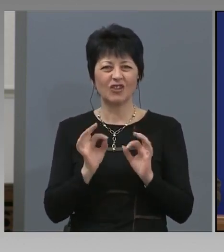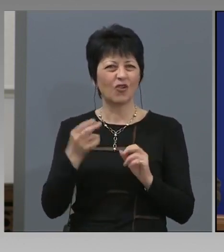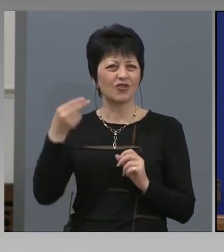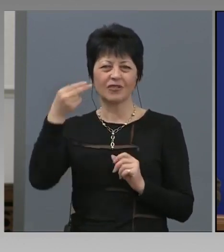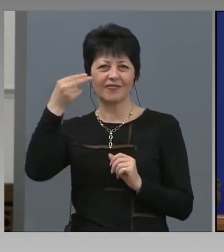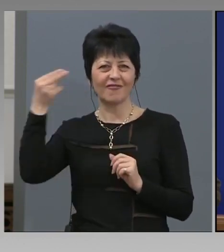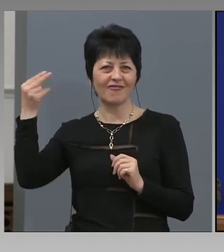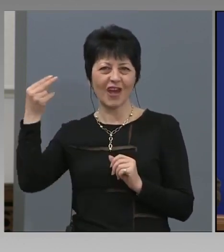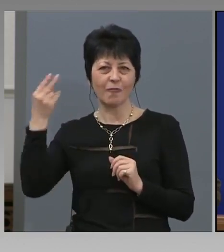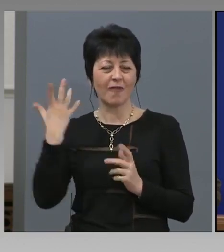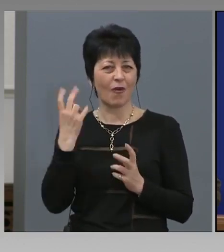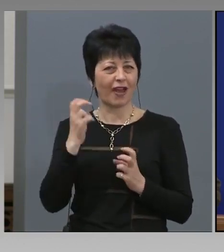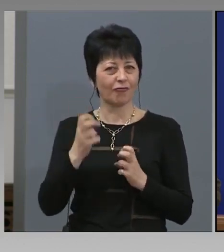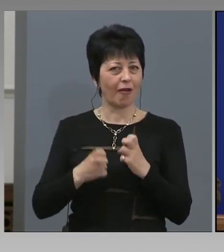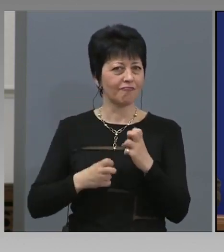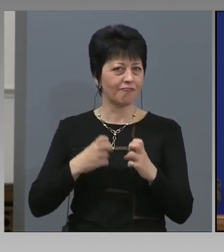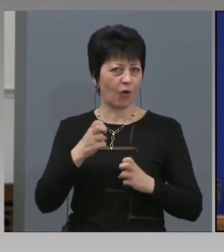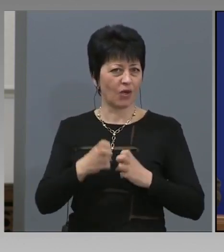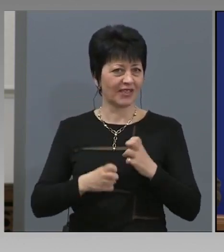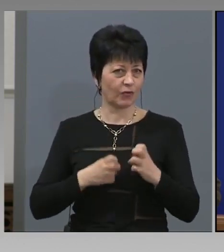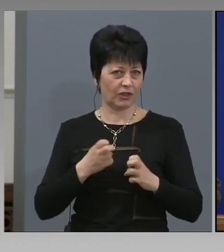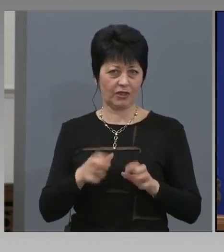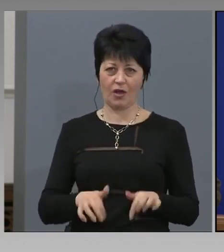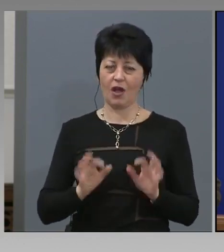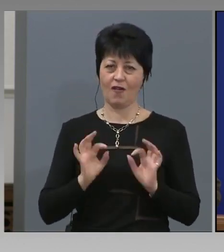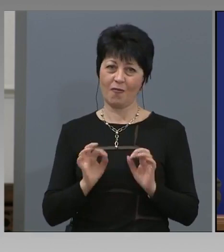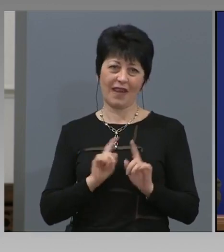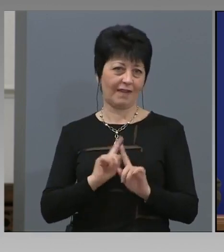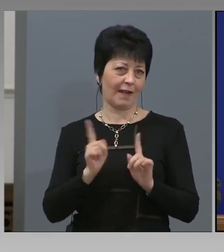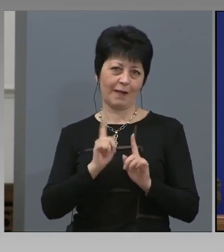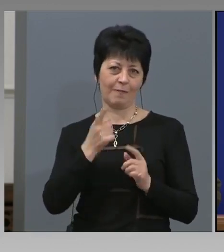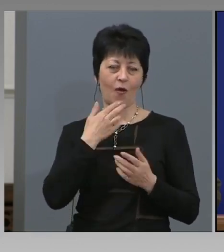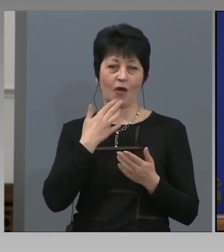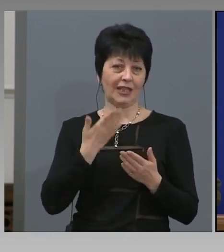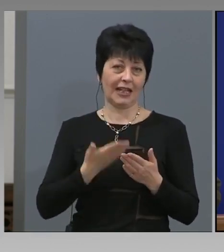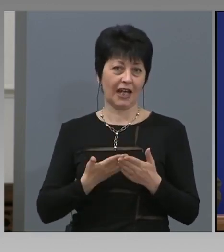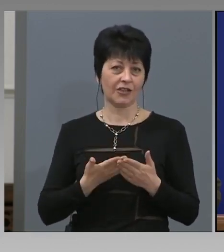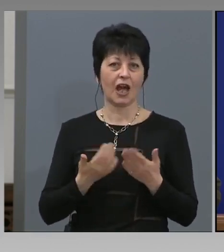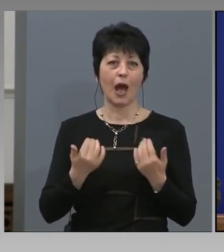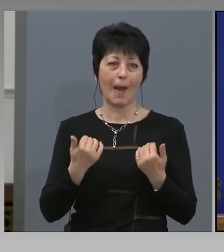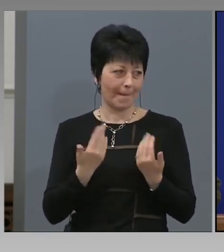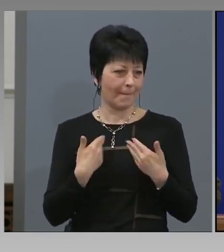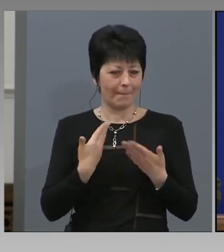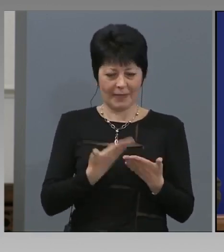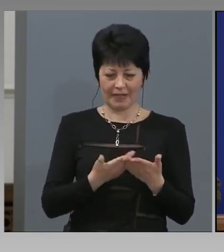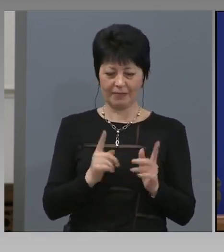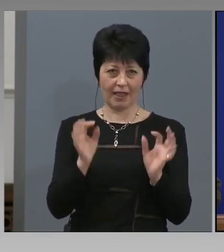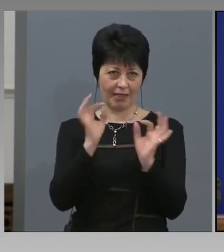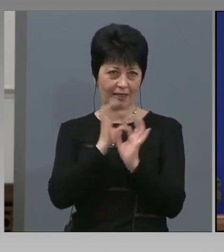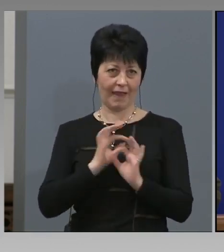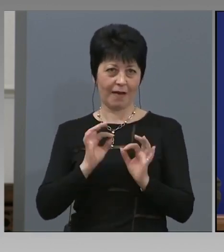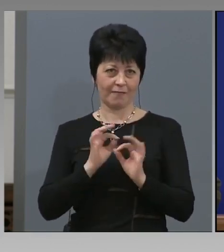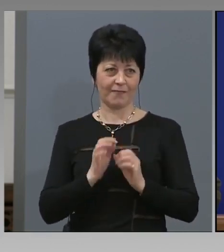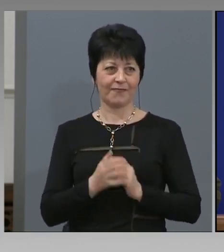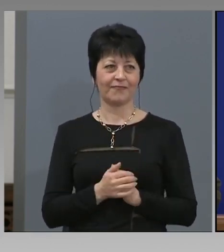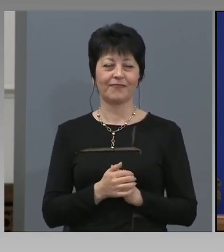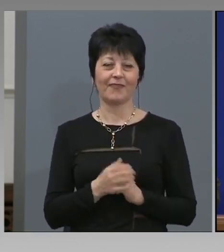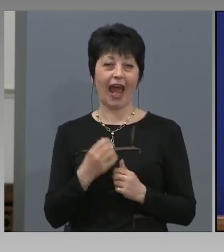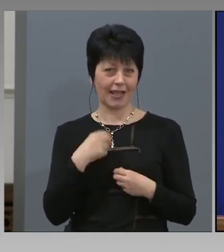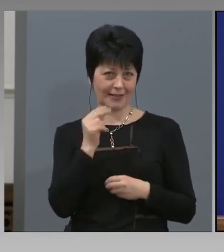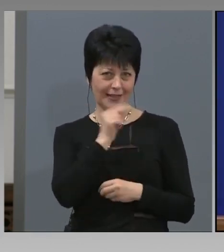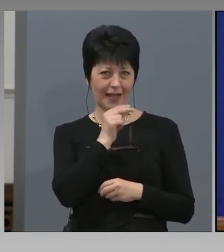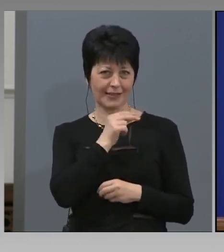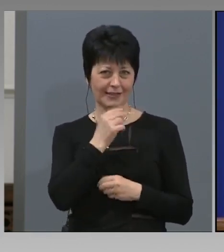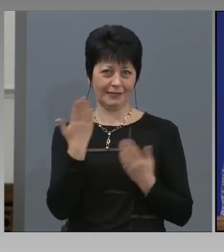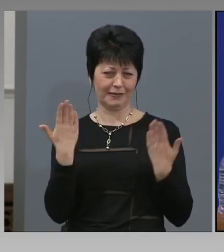Фирмата, да, фирмата-производител. В момента не мога да ви кажа, защото пред мен не е спецификацията. Казах ти да учиш китайски, ти не